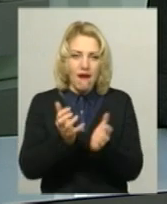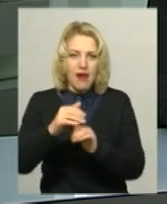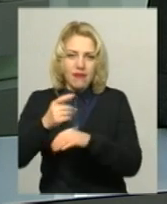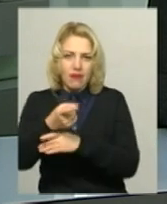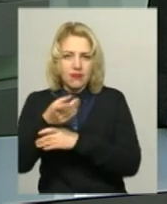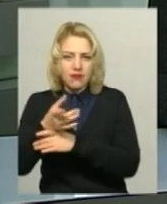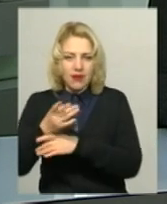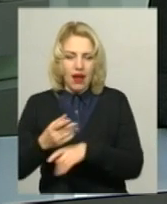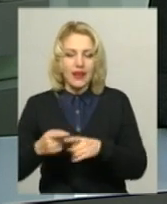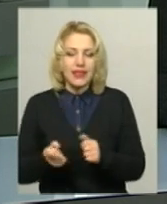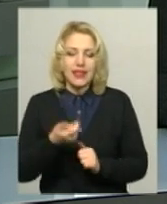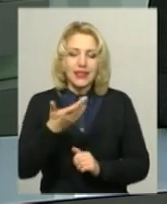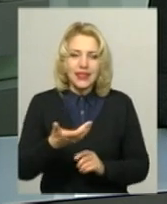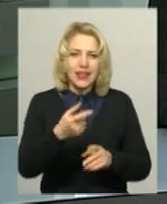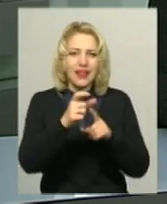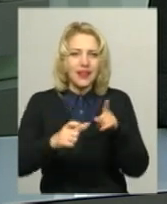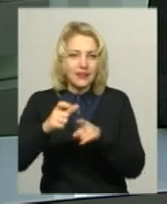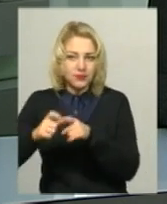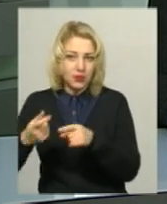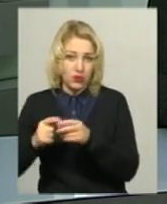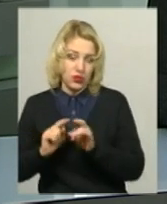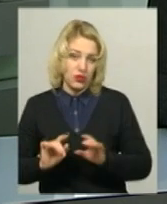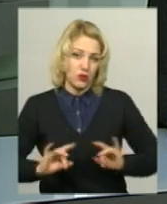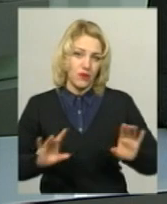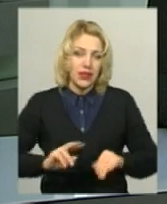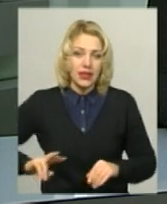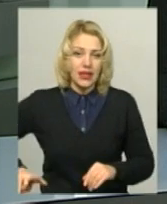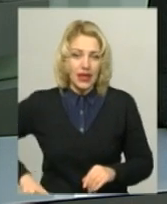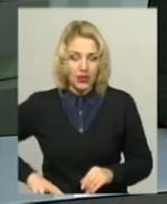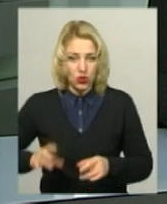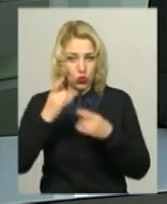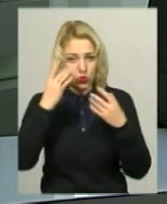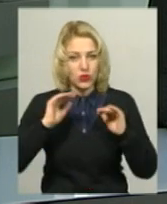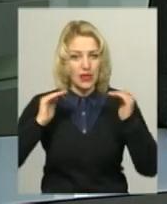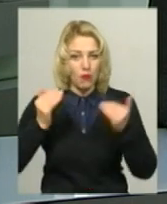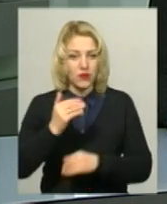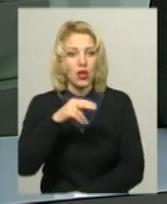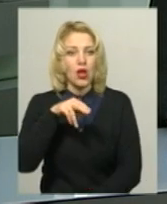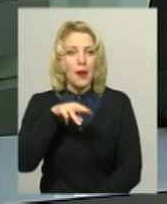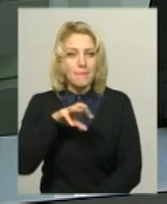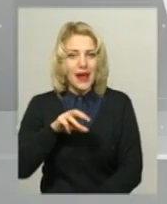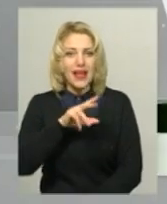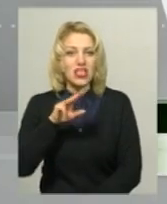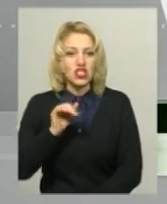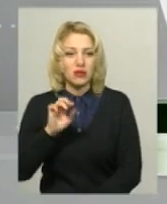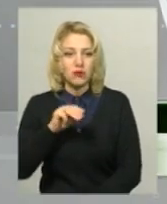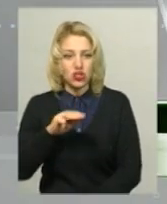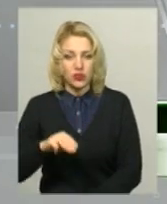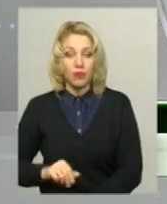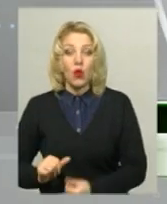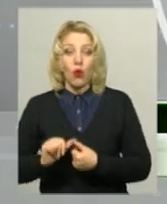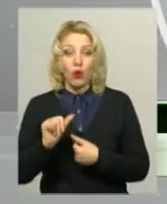розірваних ядер, розповідає директор Державного історико-культурного заповідника Межибіж Олег Погорілець. Крім того,